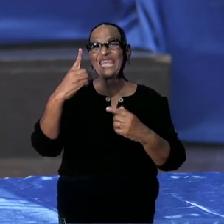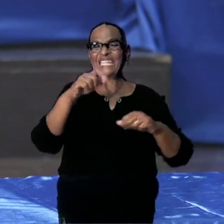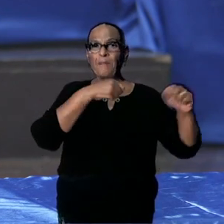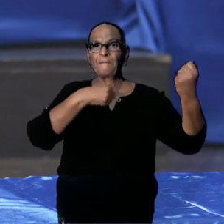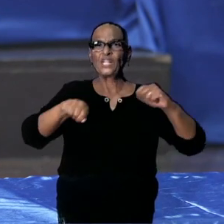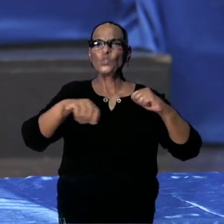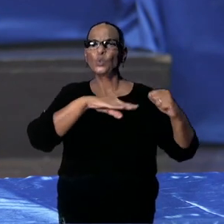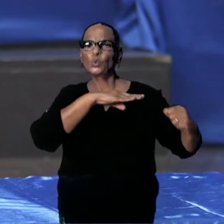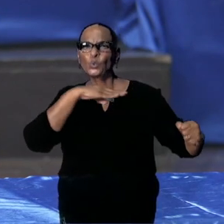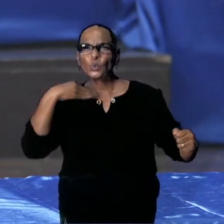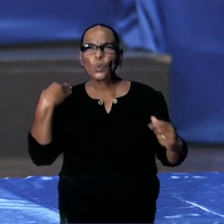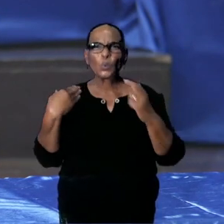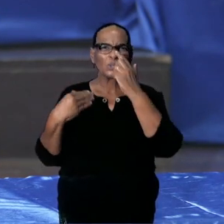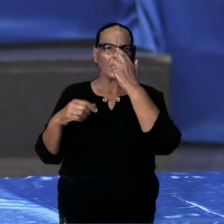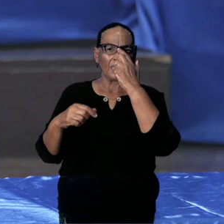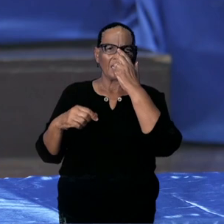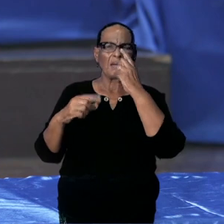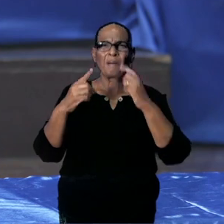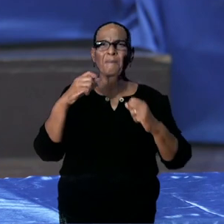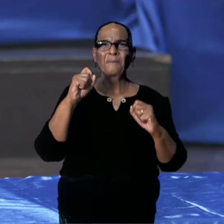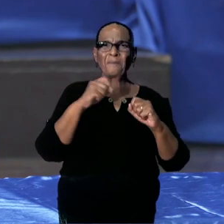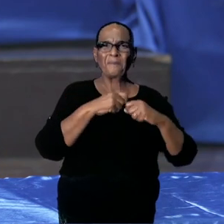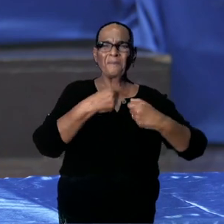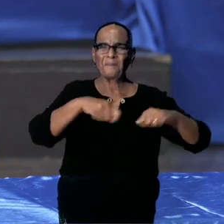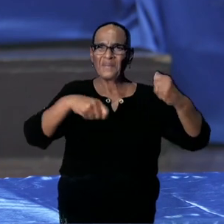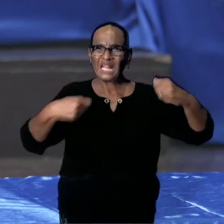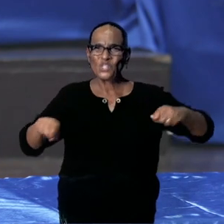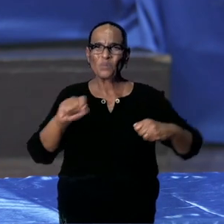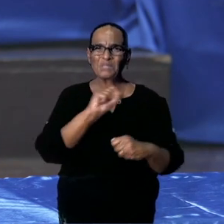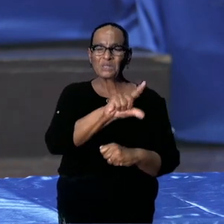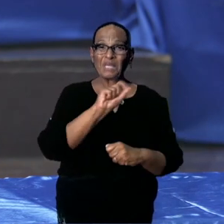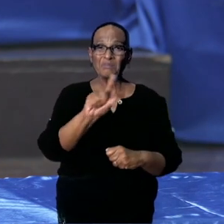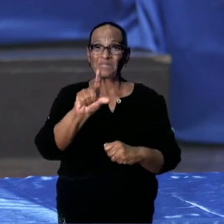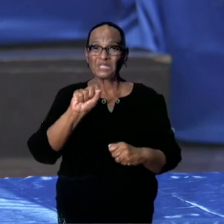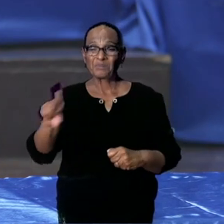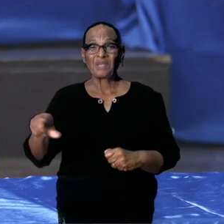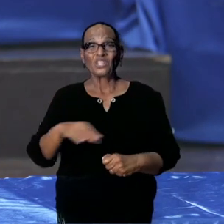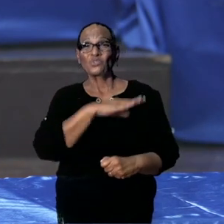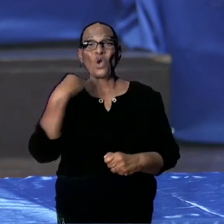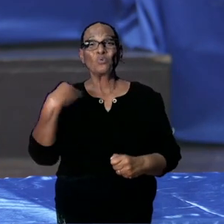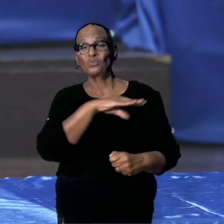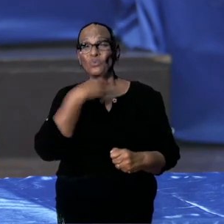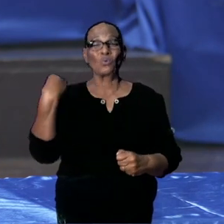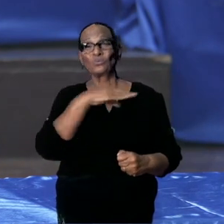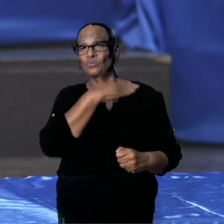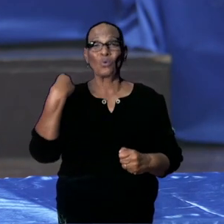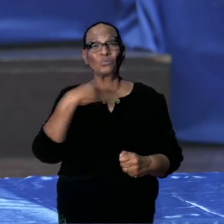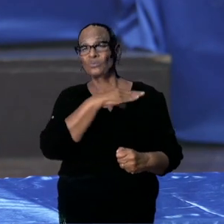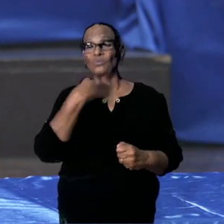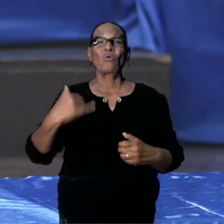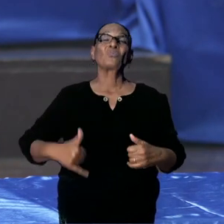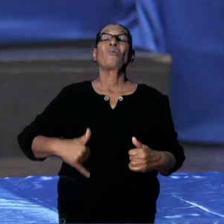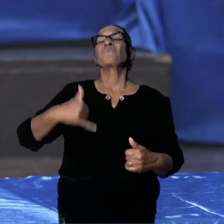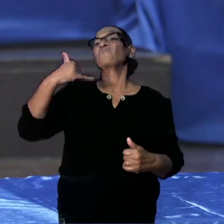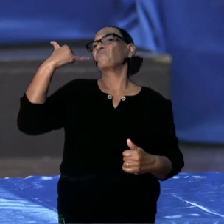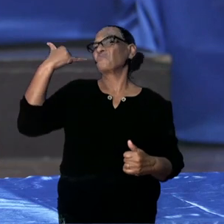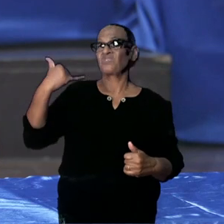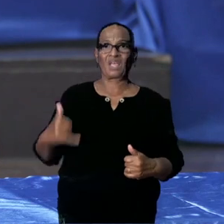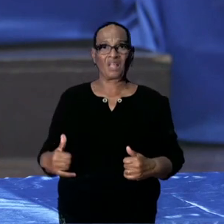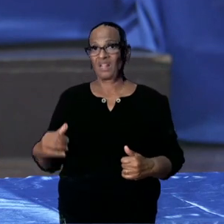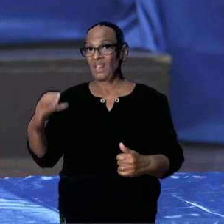wekelijks 1,7 miljoen besmettingen, dagelijks 40.000 overleden, en het Caribisch gebied heeft nog geen enkel